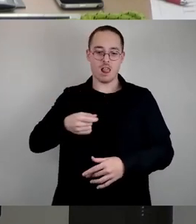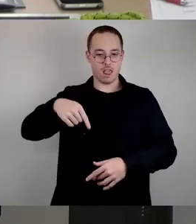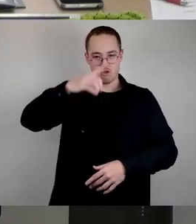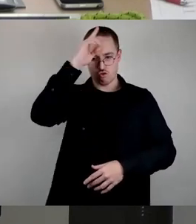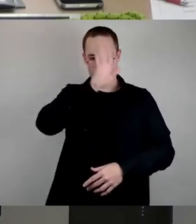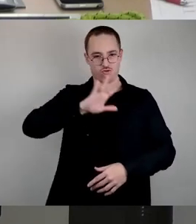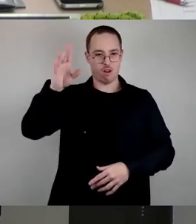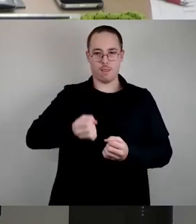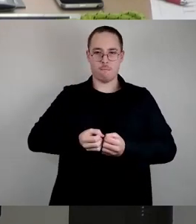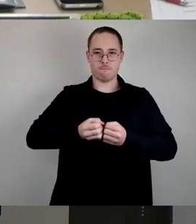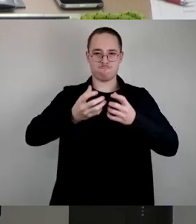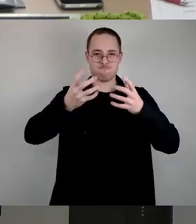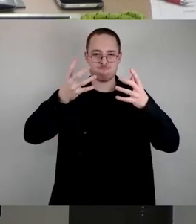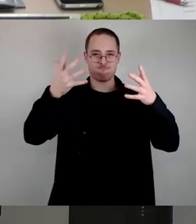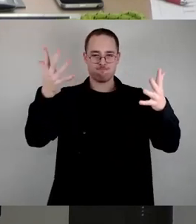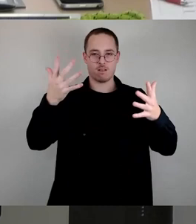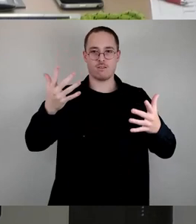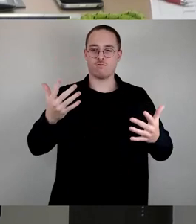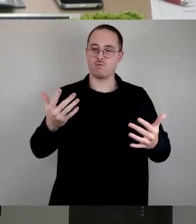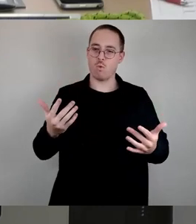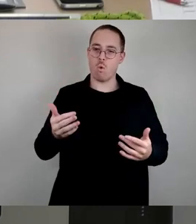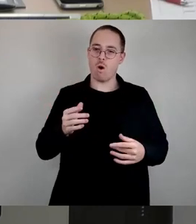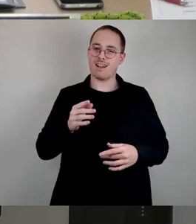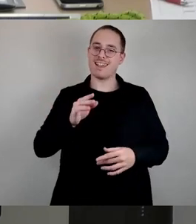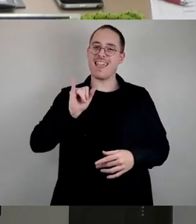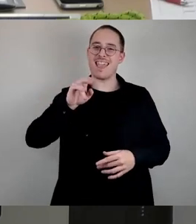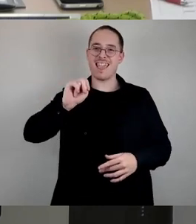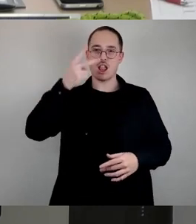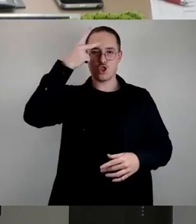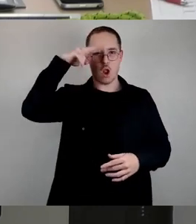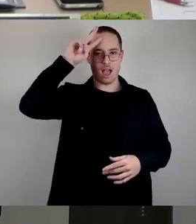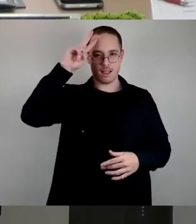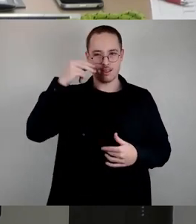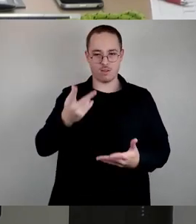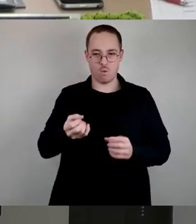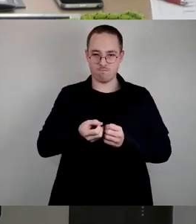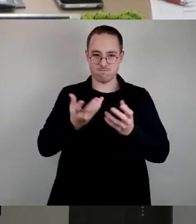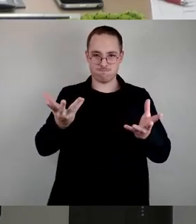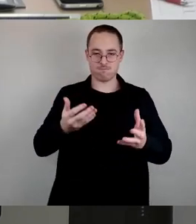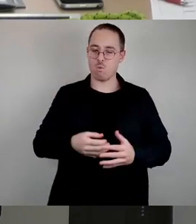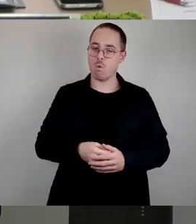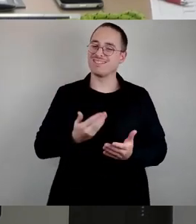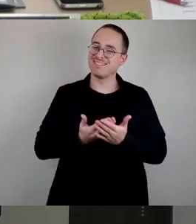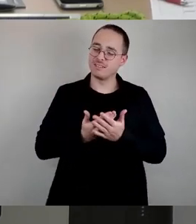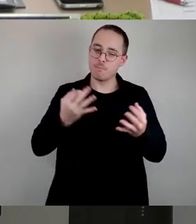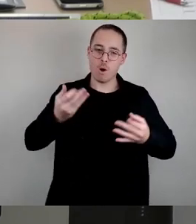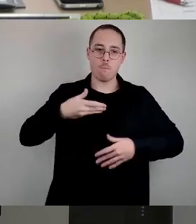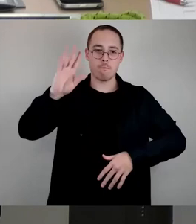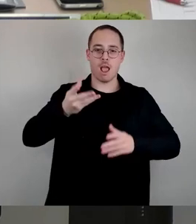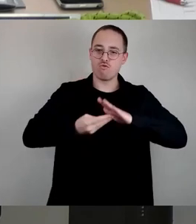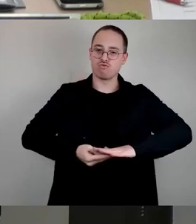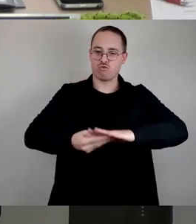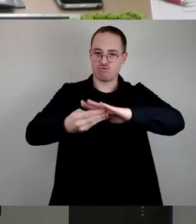Initiativen wie Coexist und den Runden Tisch der Religionen unterstützen. Es ist wichtig, verschiedene Gruppen